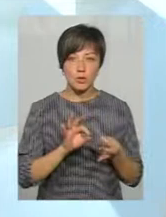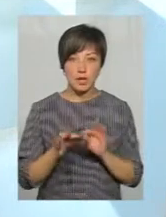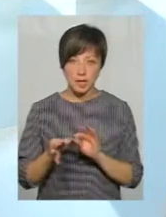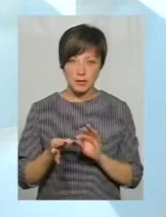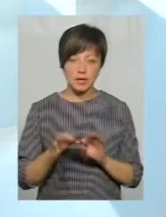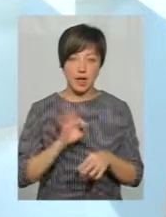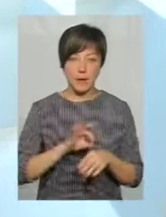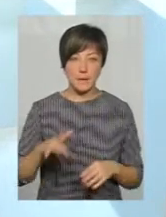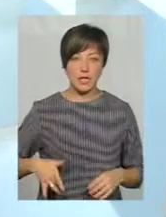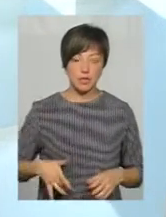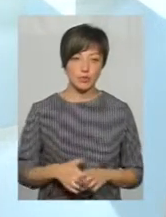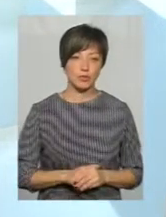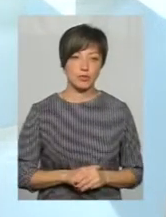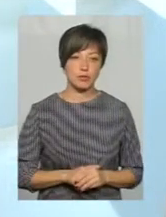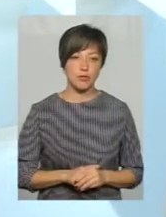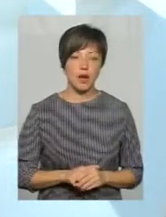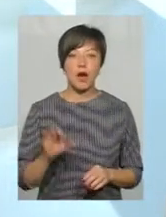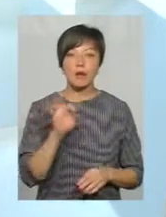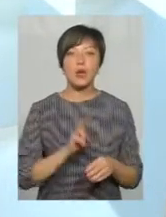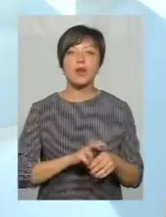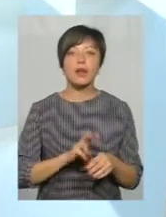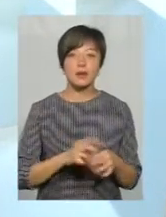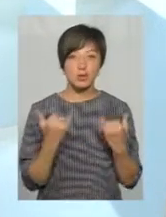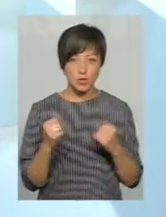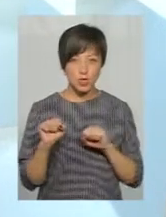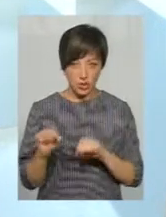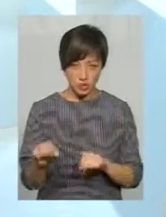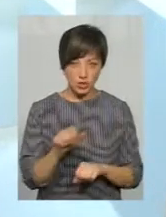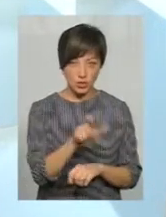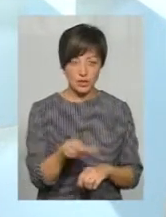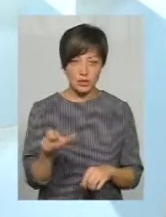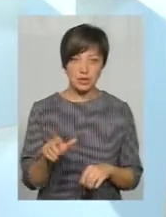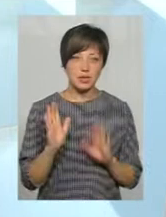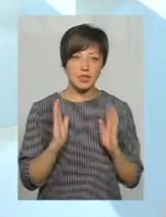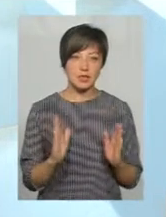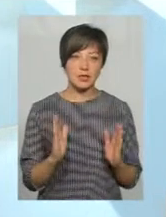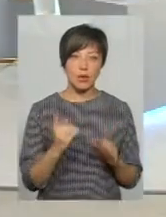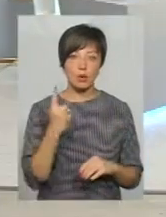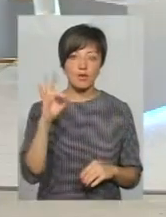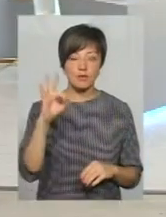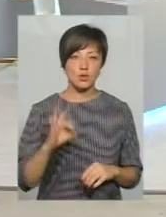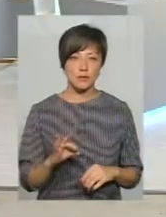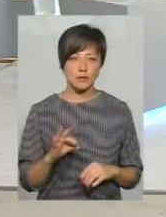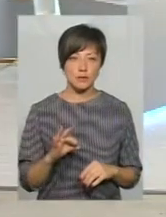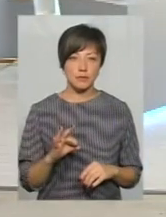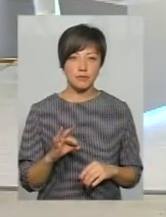гепатиту. А про лікарів, наскільки вони сьогодні захищені? Лише один відсоток.